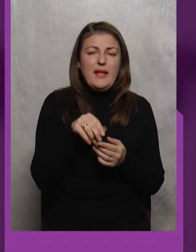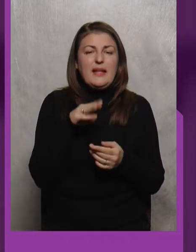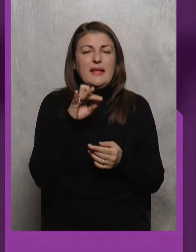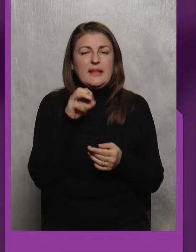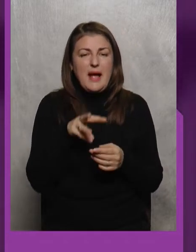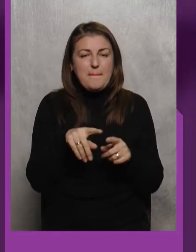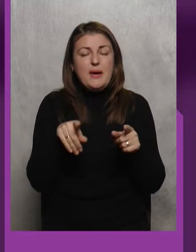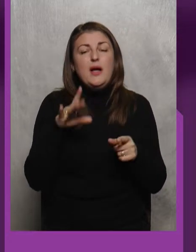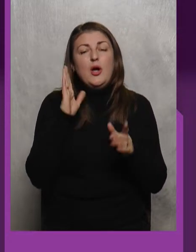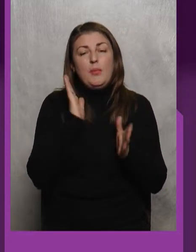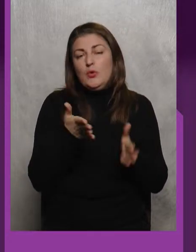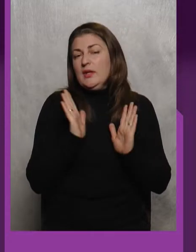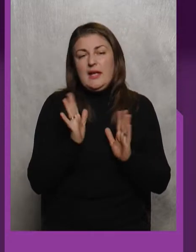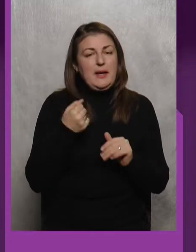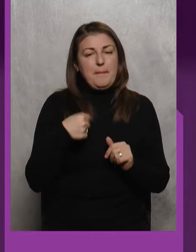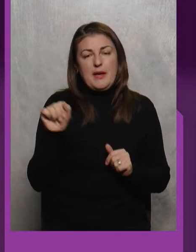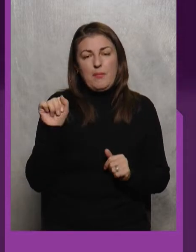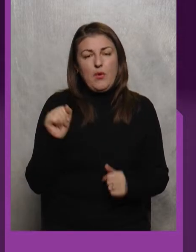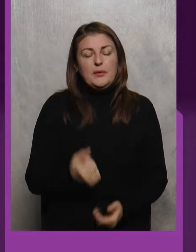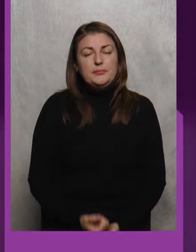Буде тільки перемога